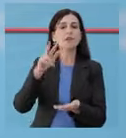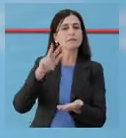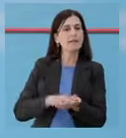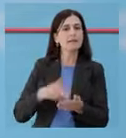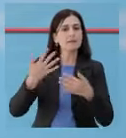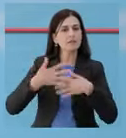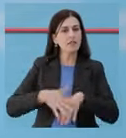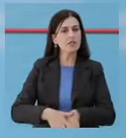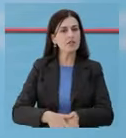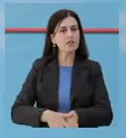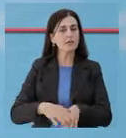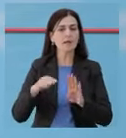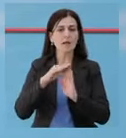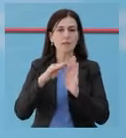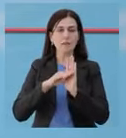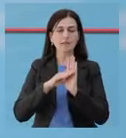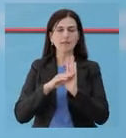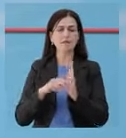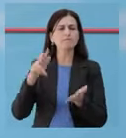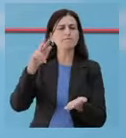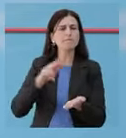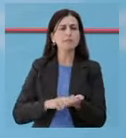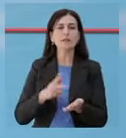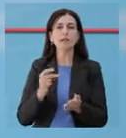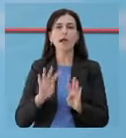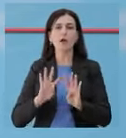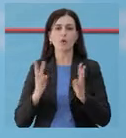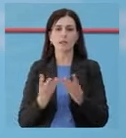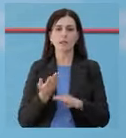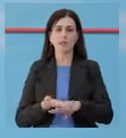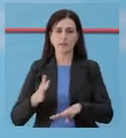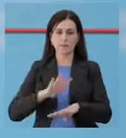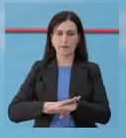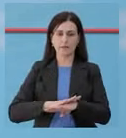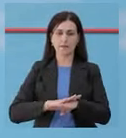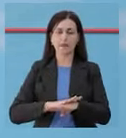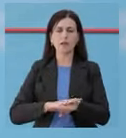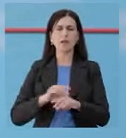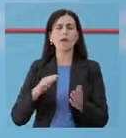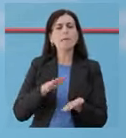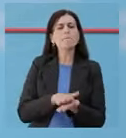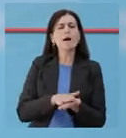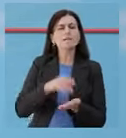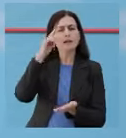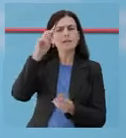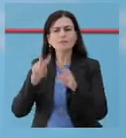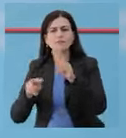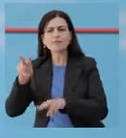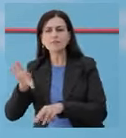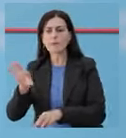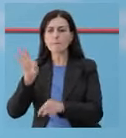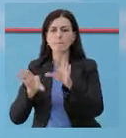strategjise lecimit të masave. Strategjie miratuar nga Komiteti Teknik i Ekspertëve në bastë të disa kriterëve monitoruës.